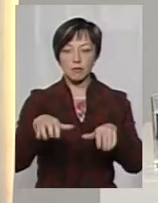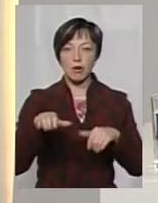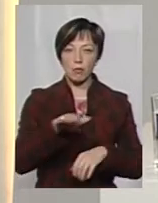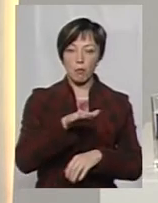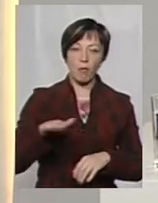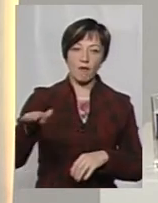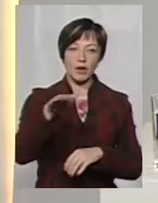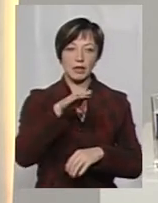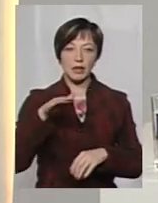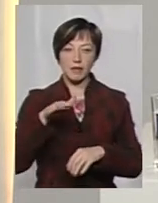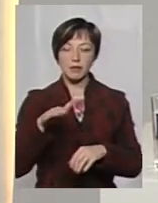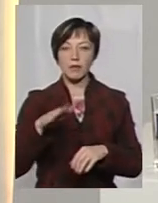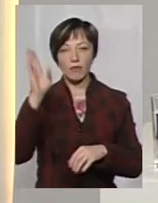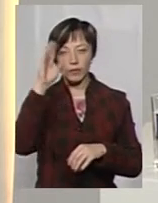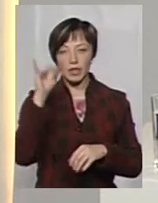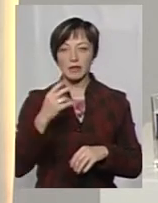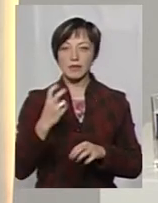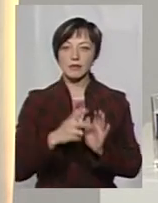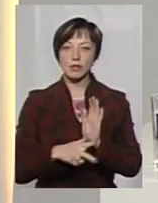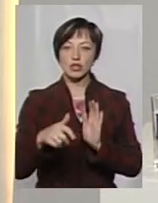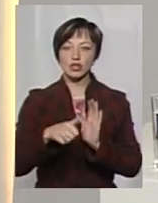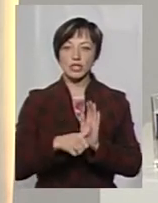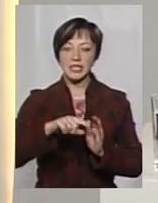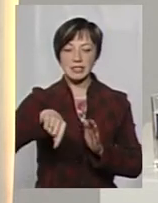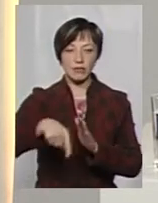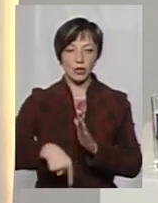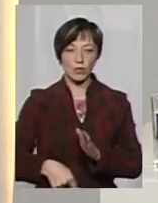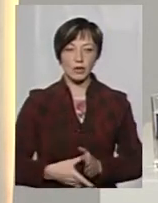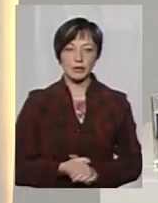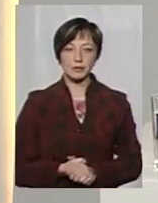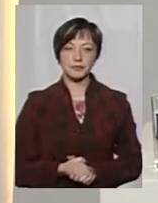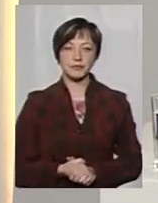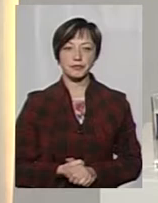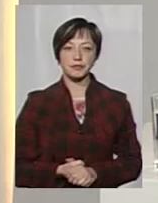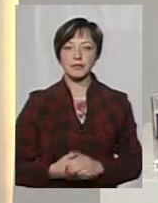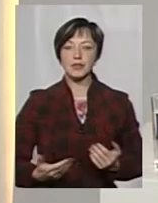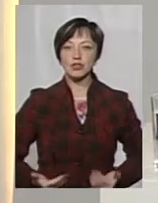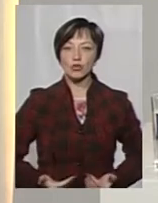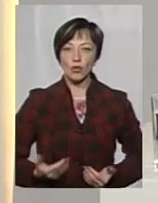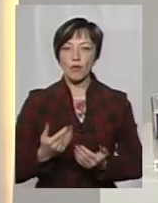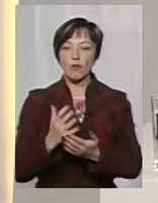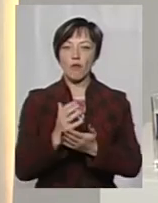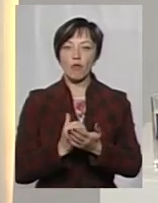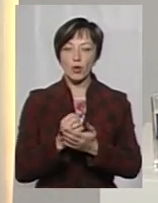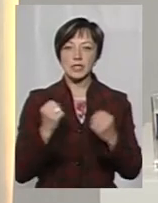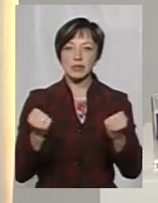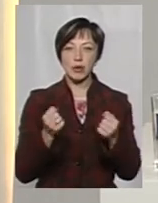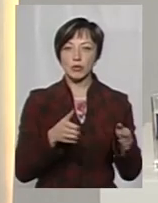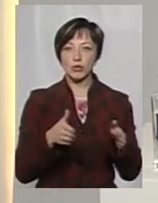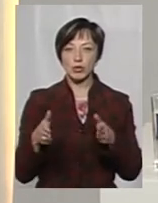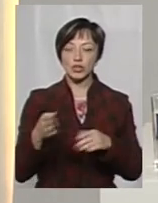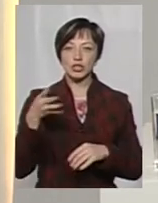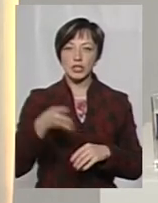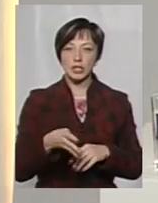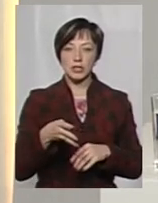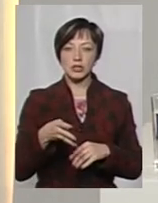забором води, а також 284 сверловини. В житловому фонді до зими фактично підготовлено